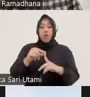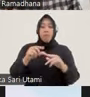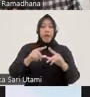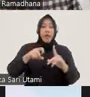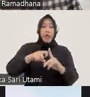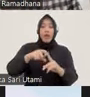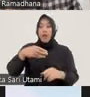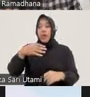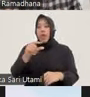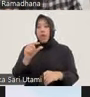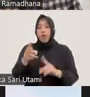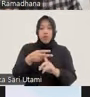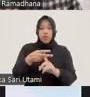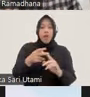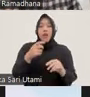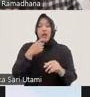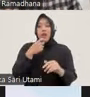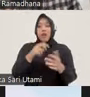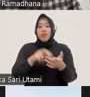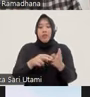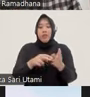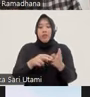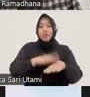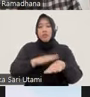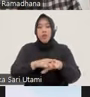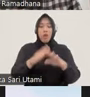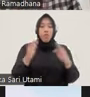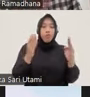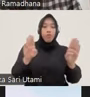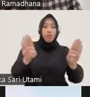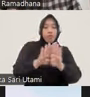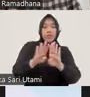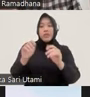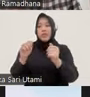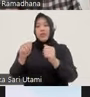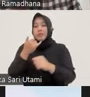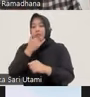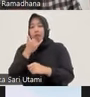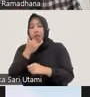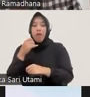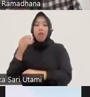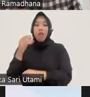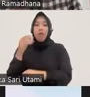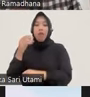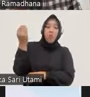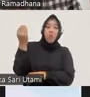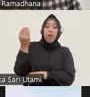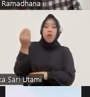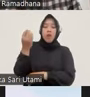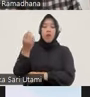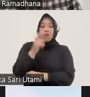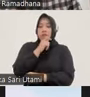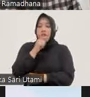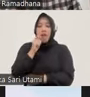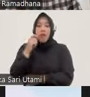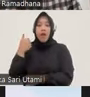menutup-nutupi kesalahan dari rekan atau atasannya, itu yang tampak jelas ada di dalam